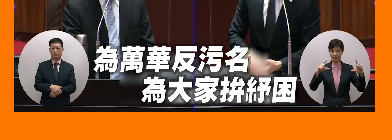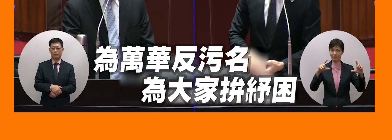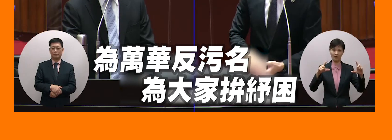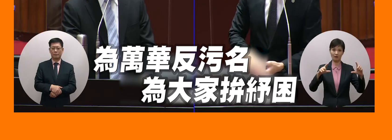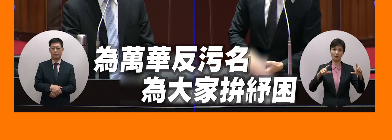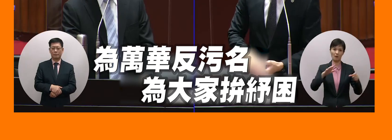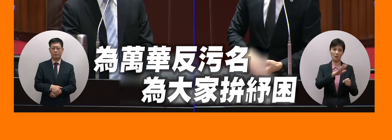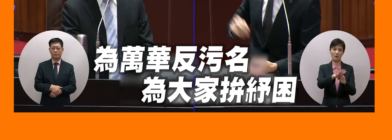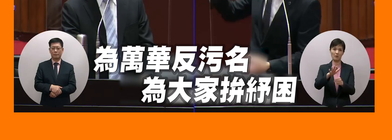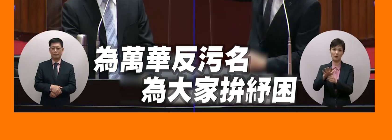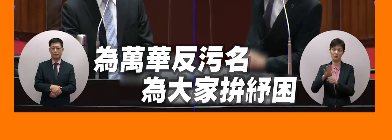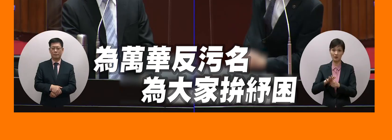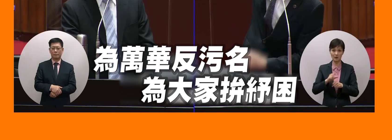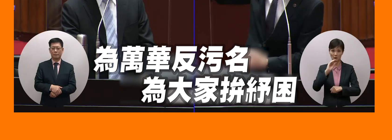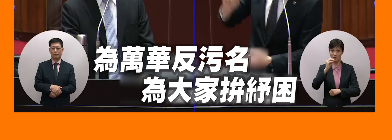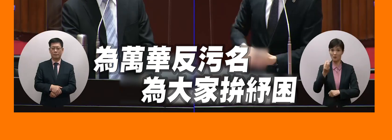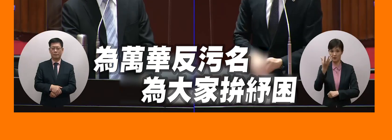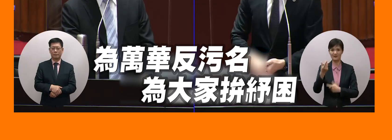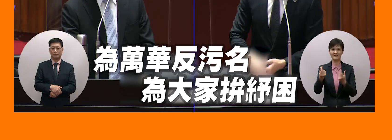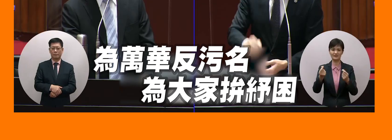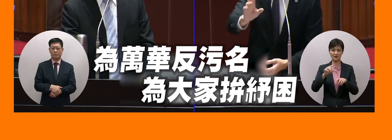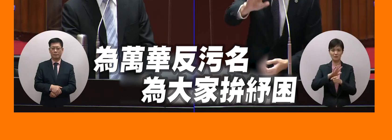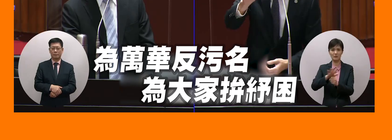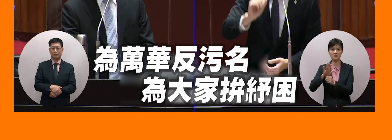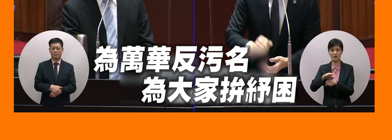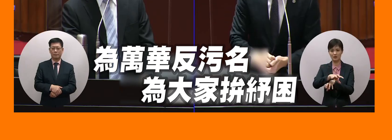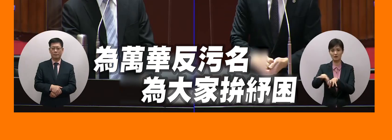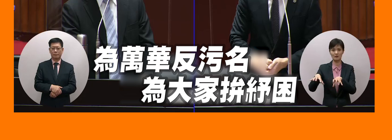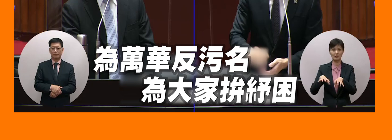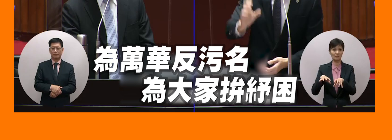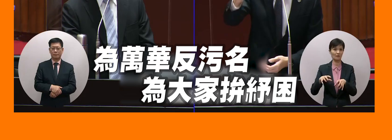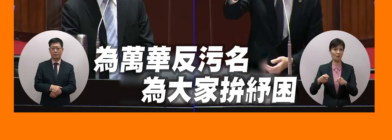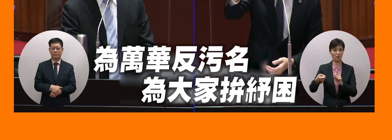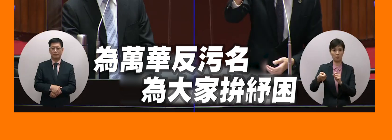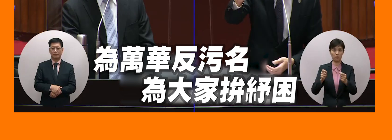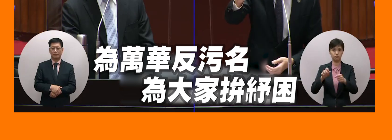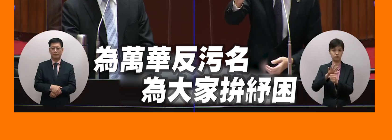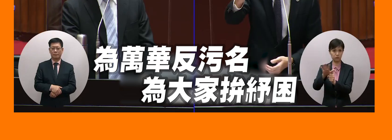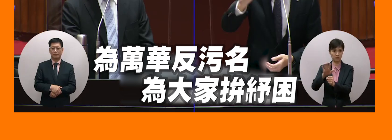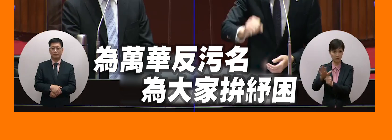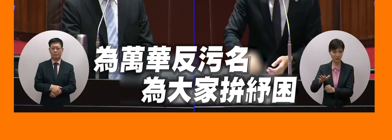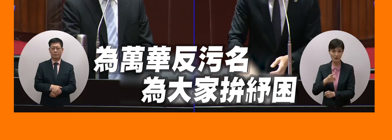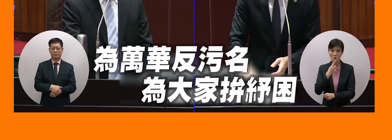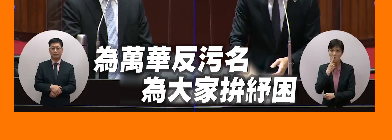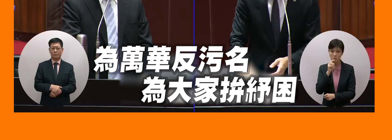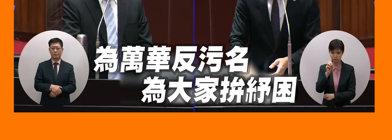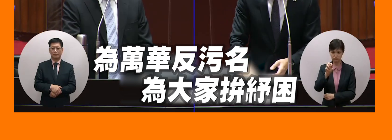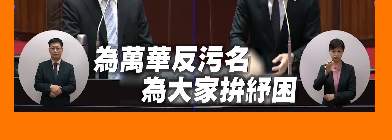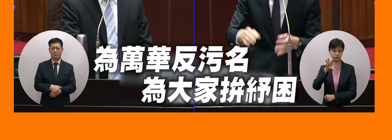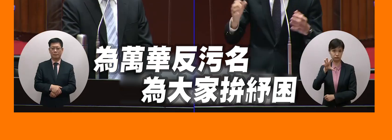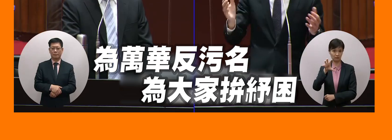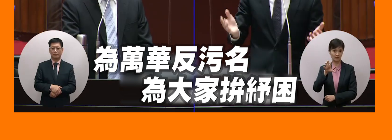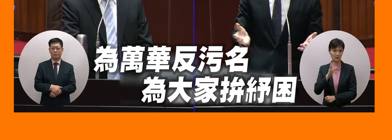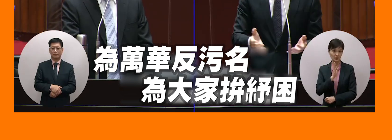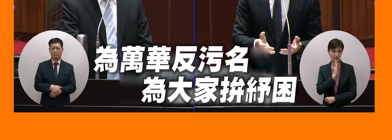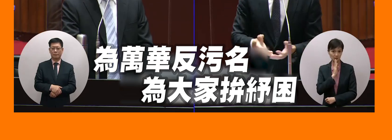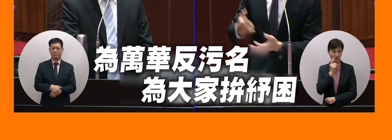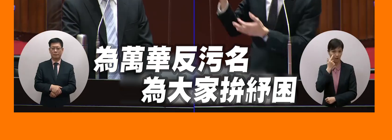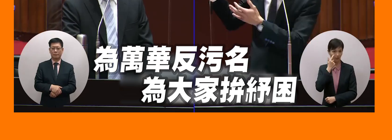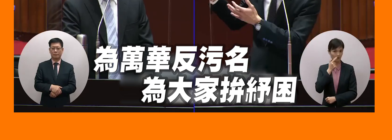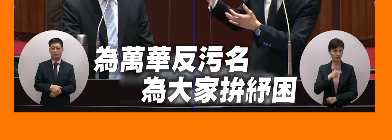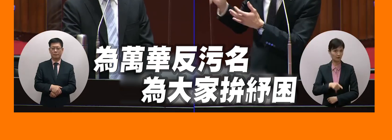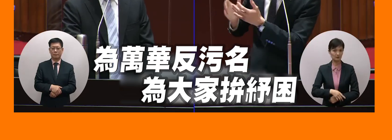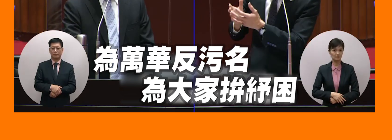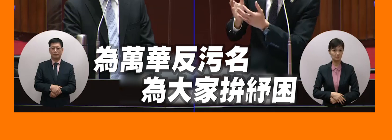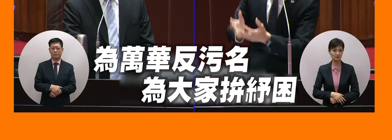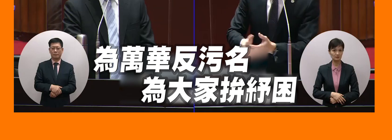蠻家整個都紅的旁邊三個都紅的二、三十個比較真的就紅了因為他那個紅紅紅很大所以說整個